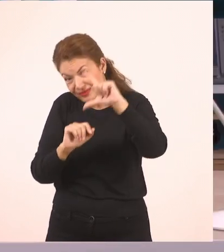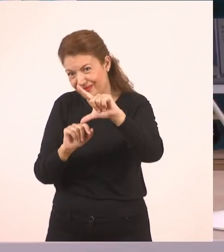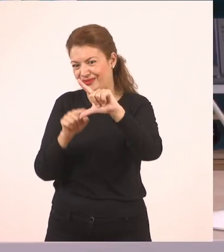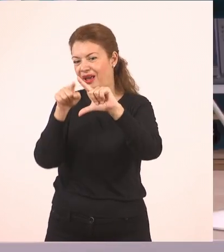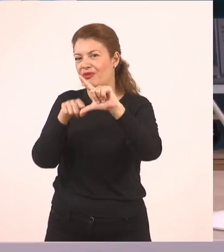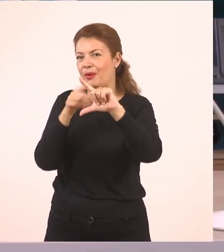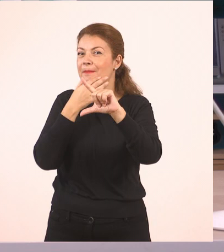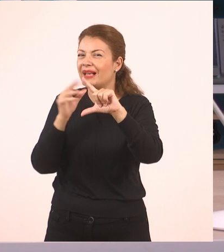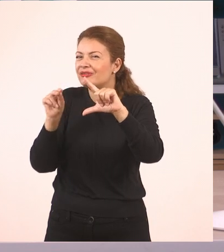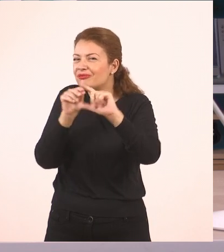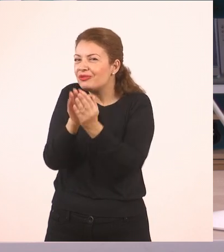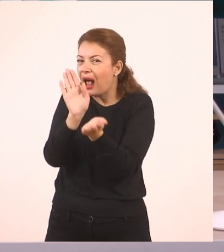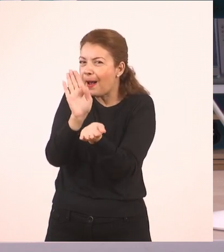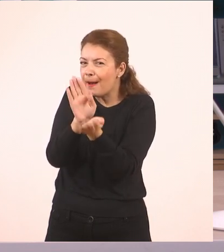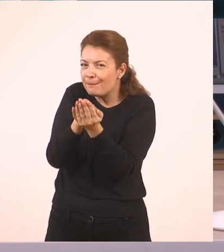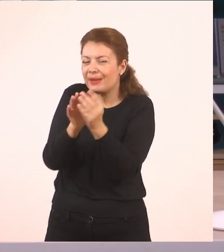Ένα, δύο.